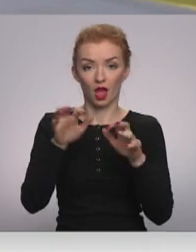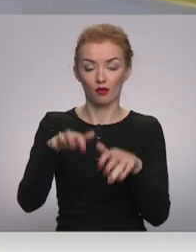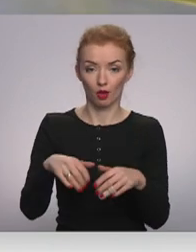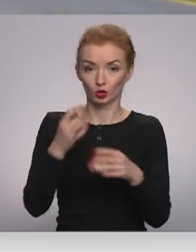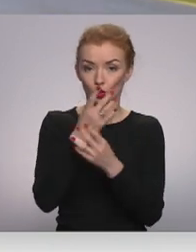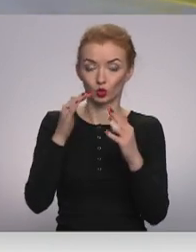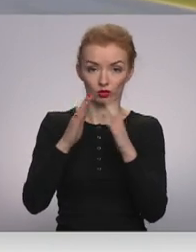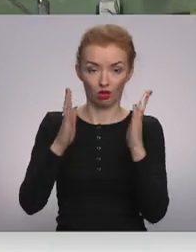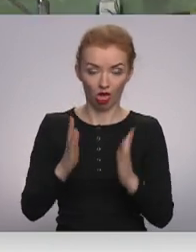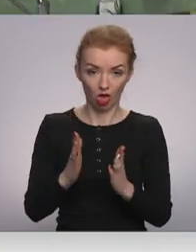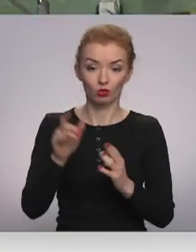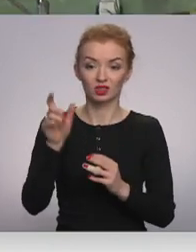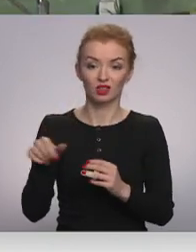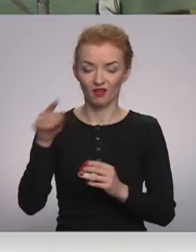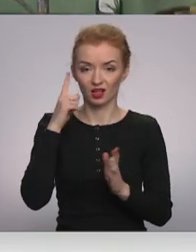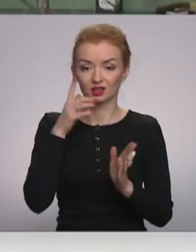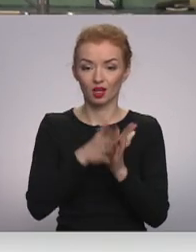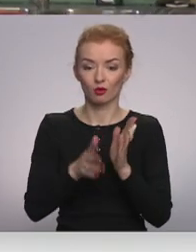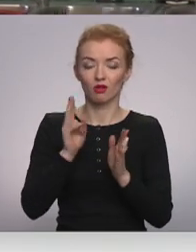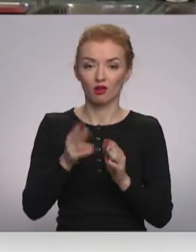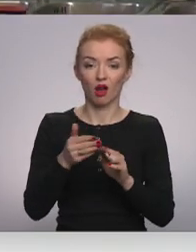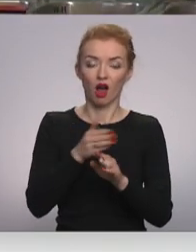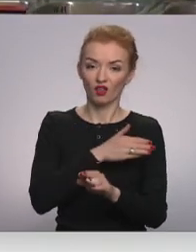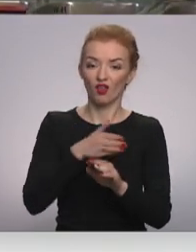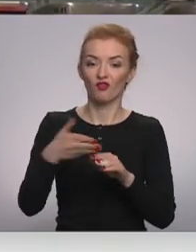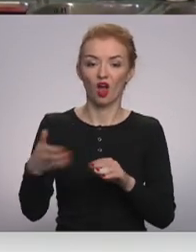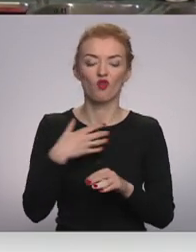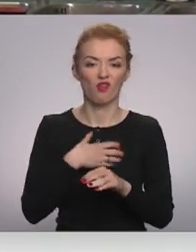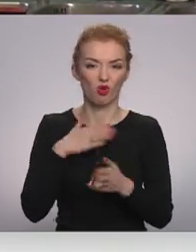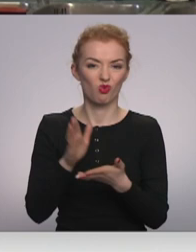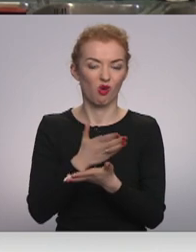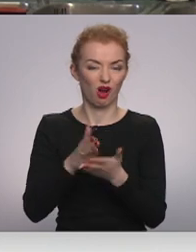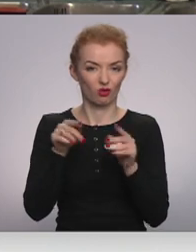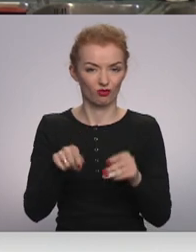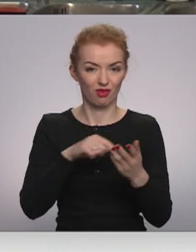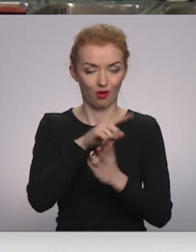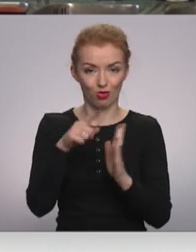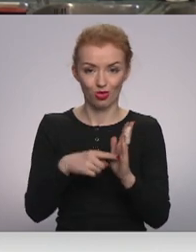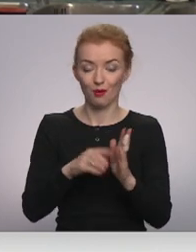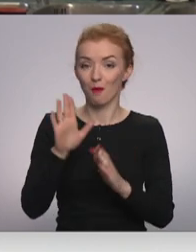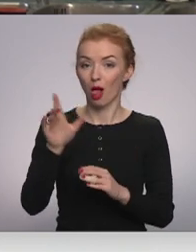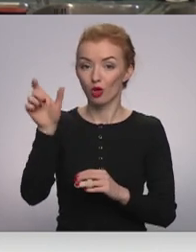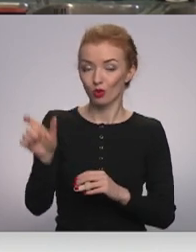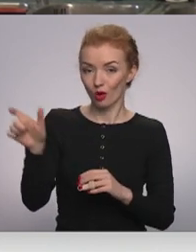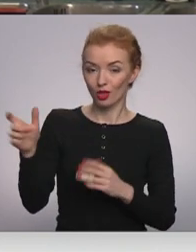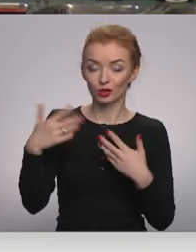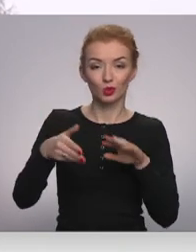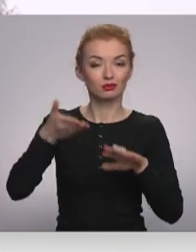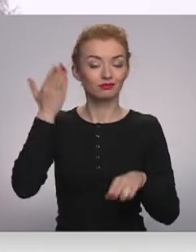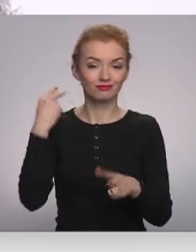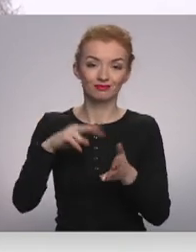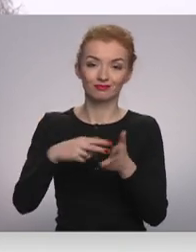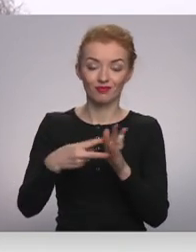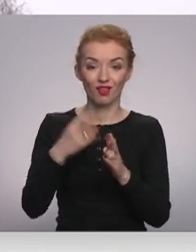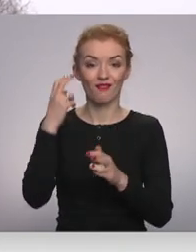cilvēkiem balsojušies saprot, ka agribai vēl nāksies atrisināt sasāpējušo telpu jautājumu. Baudonieši jau sen izplānojuši, ka